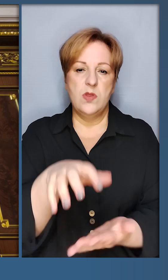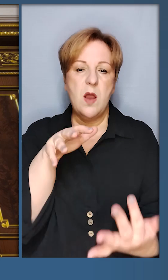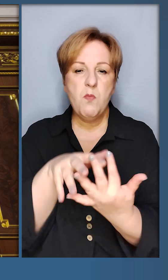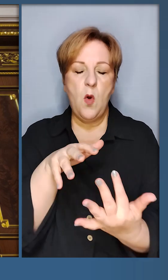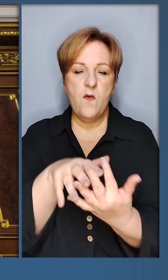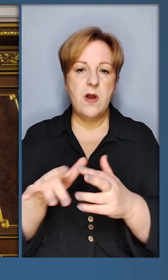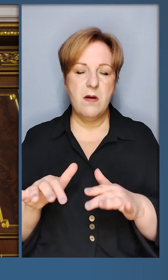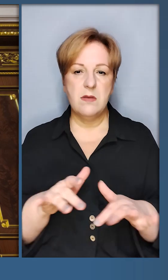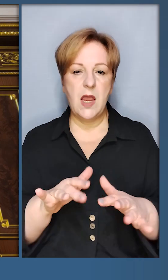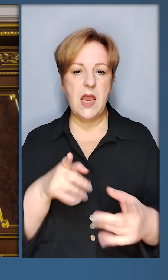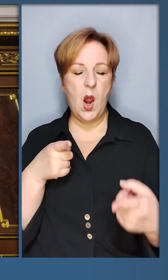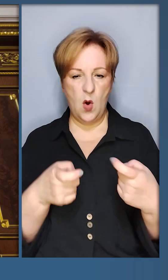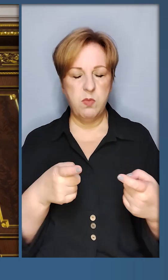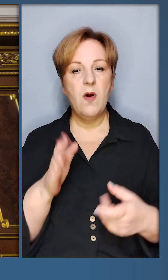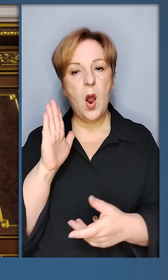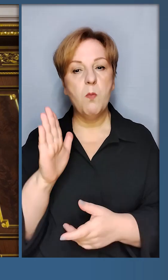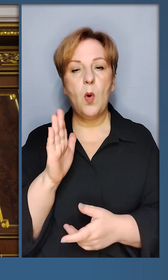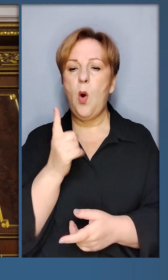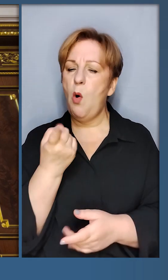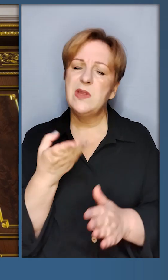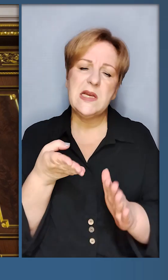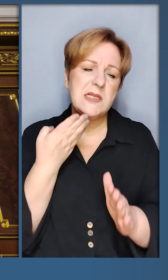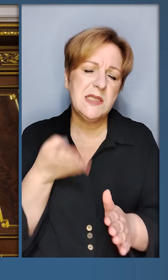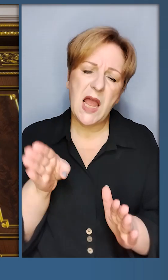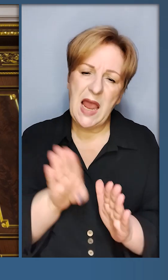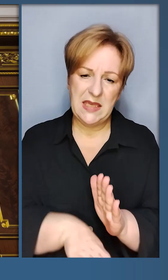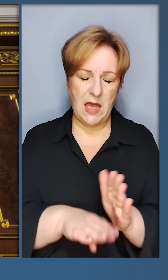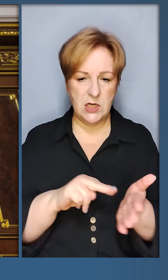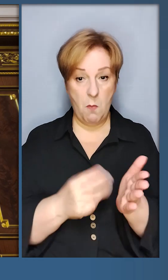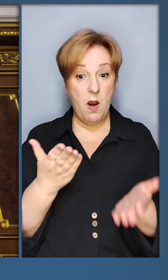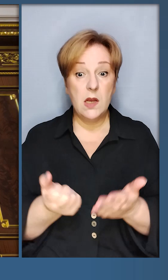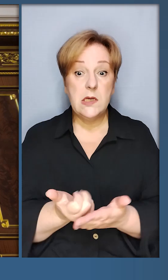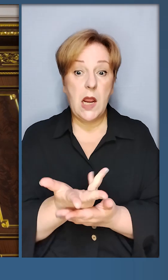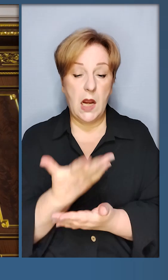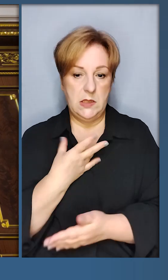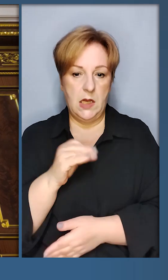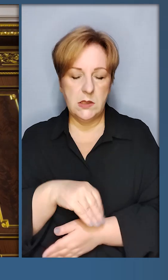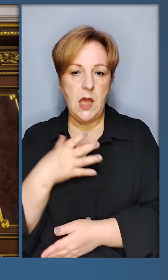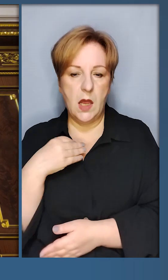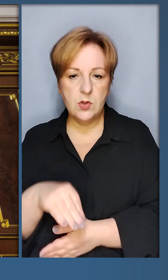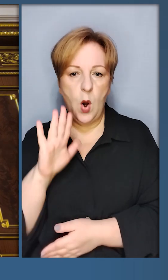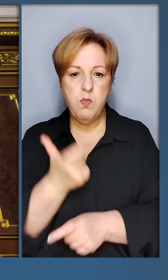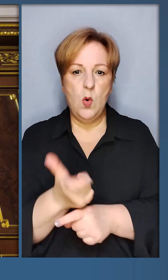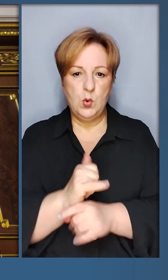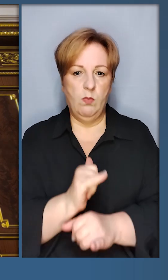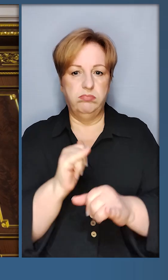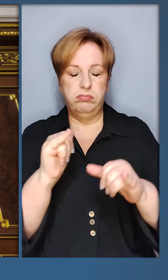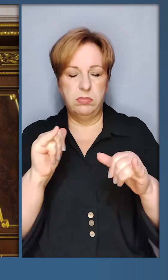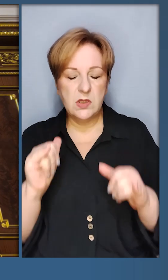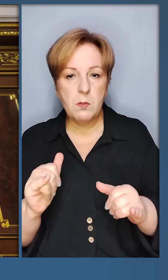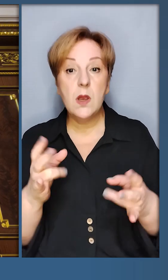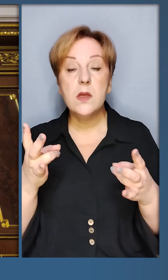дій та обстрілів. Це буде один із найгірших сценаріїв, якщо кількість жертв буде знов і знов